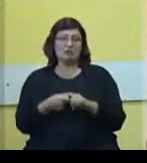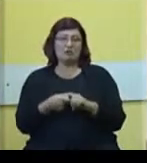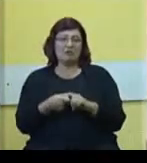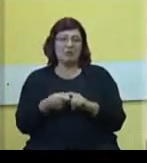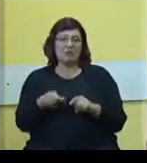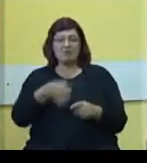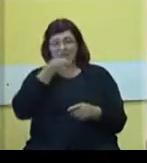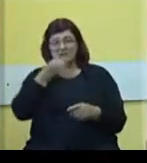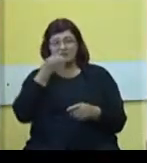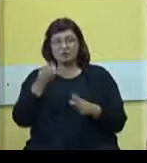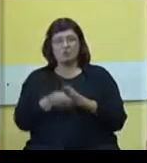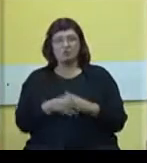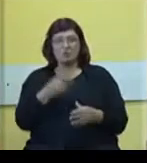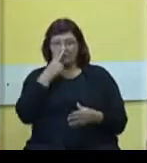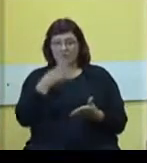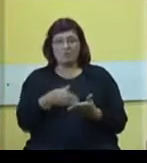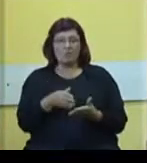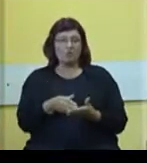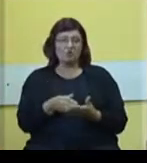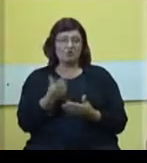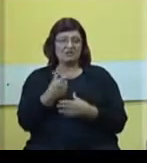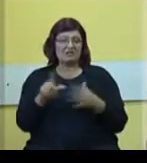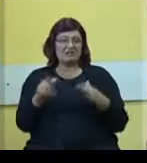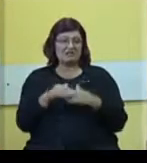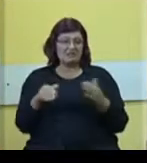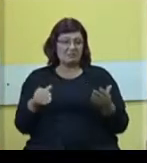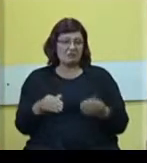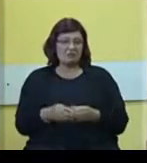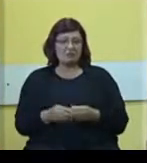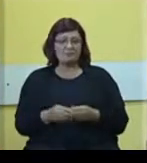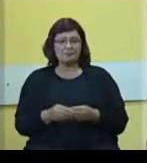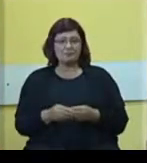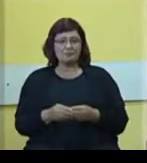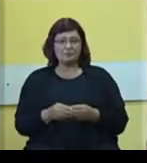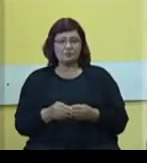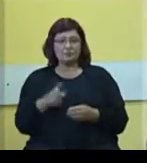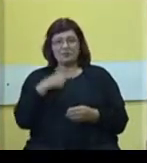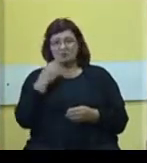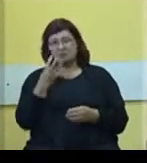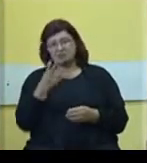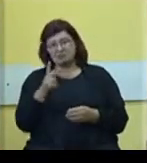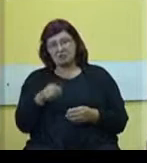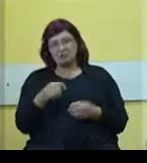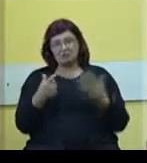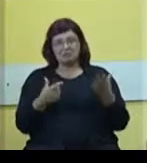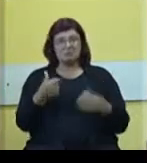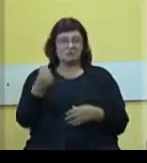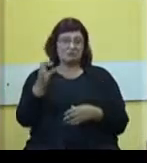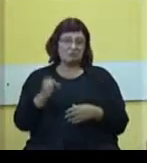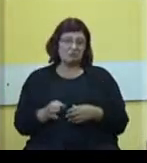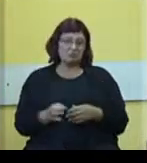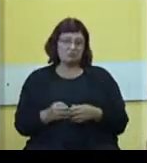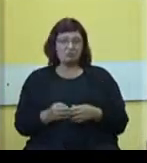potrošenih oko 27 milijardi, kažemo 42,71%,